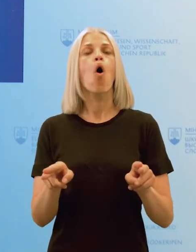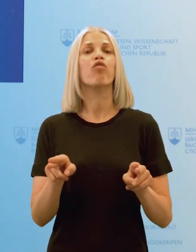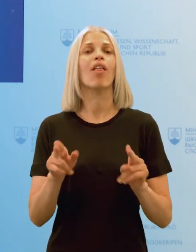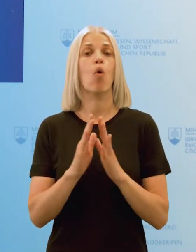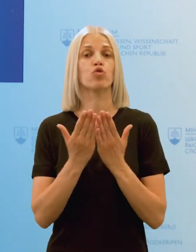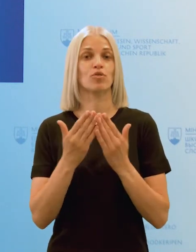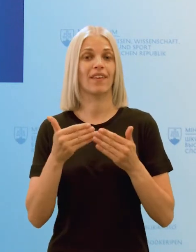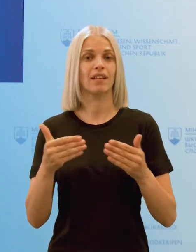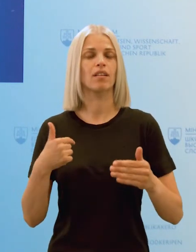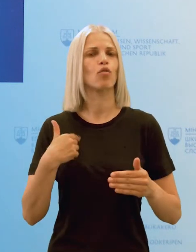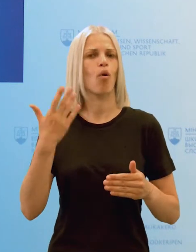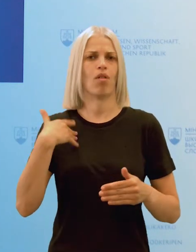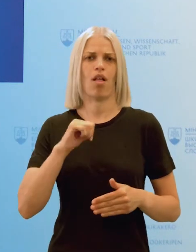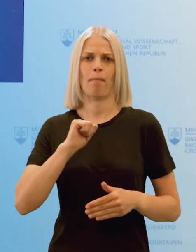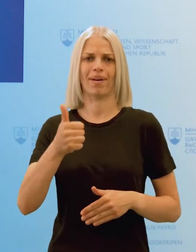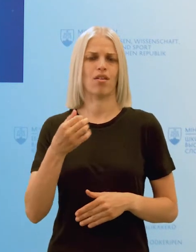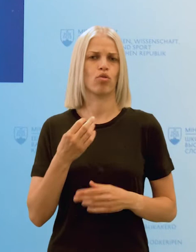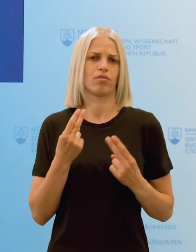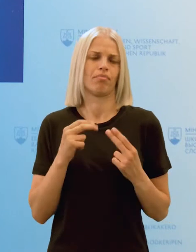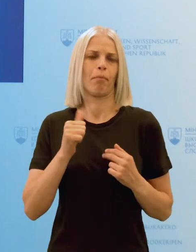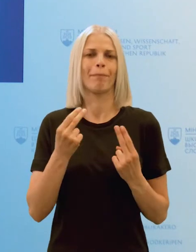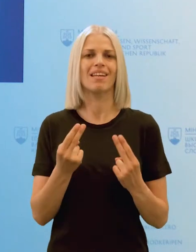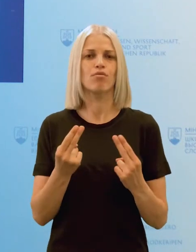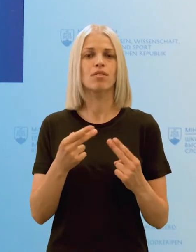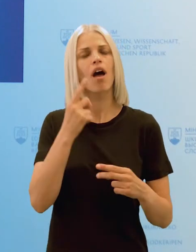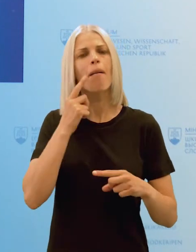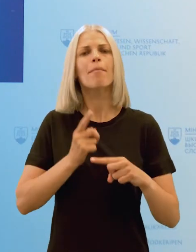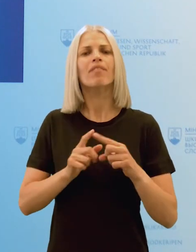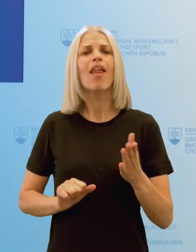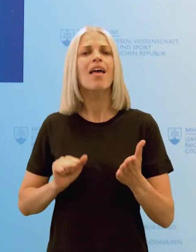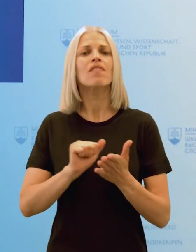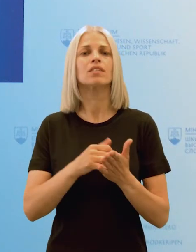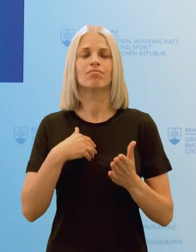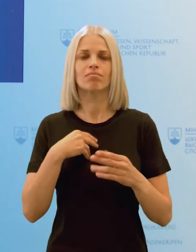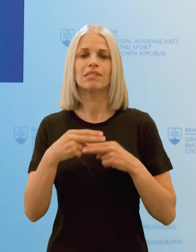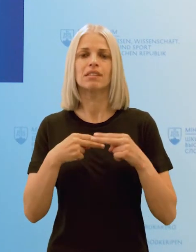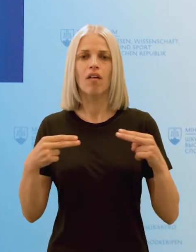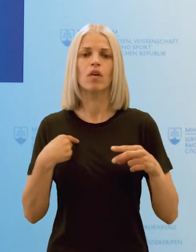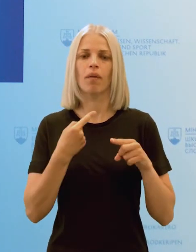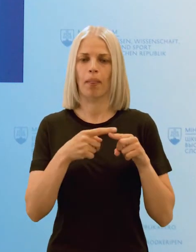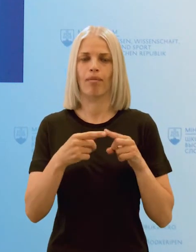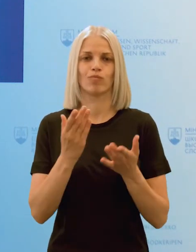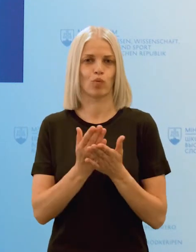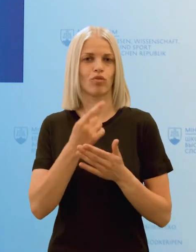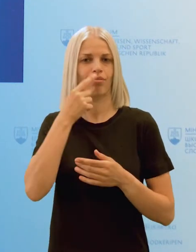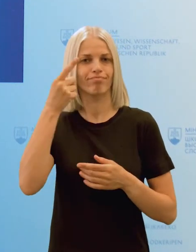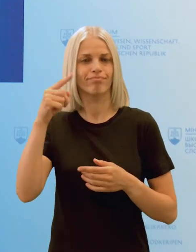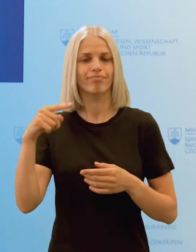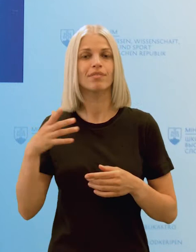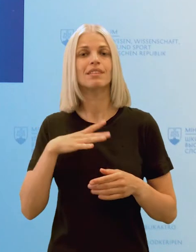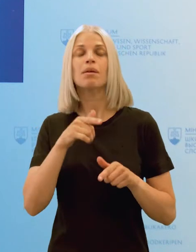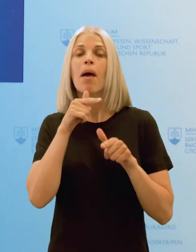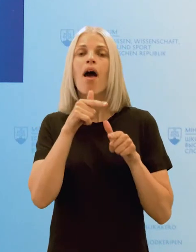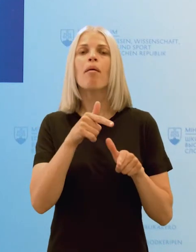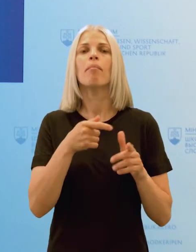trhu bola jedna z tých našich priorít. Týmito pravidelnými investíciemi náš záväzok postupne plníme a chceme tak prispievať